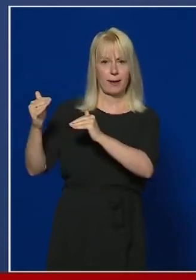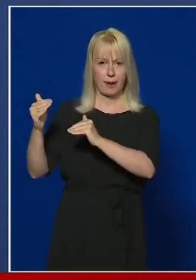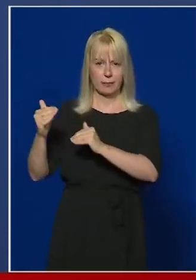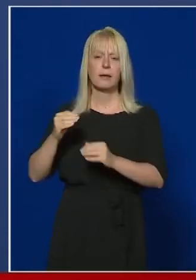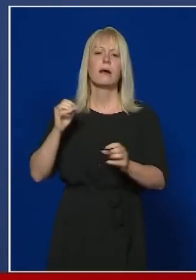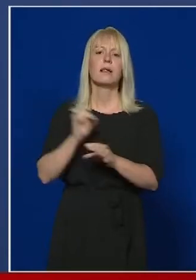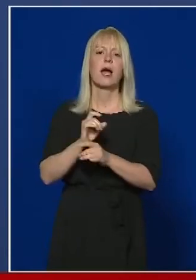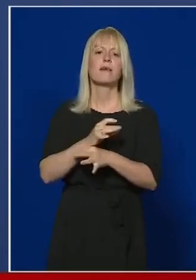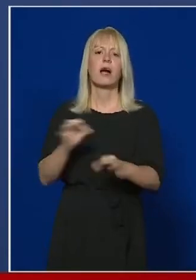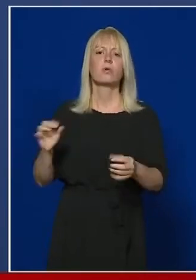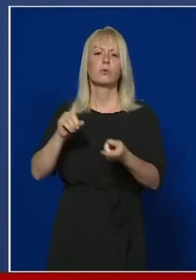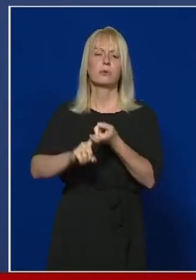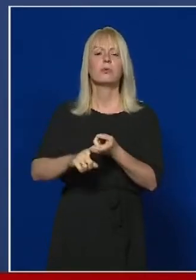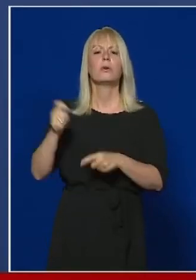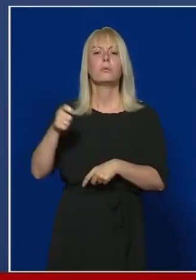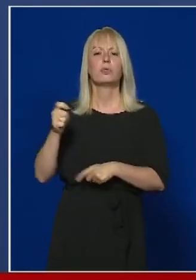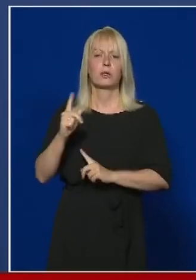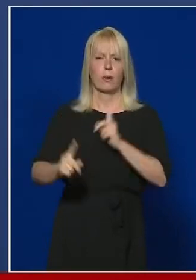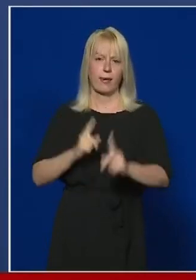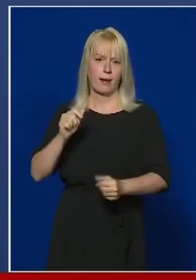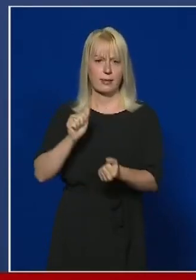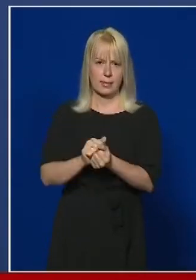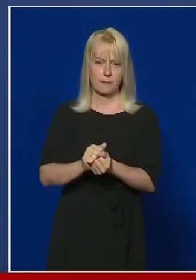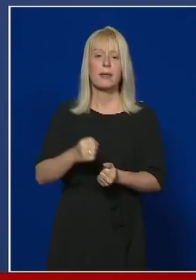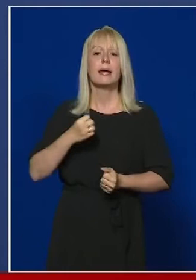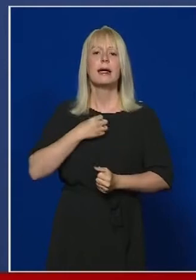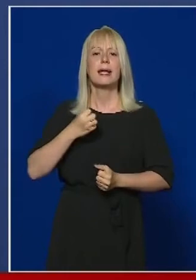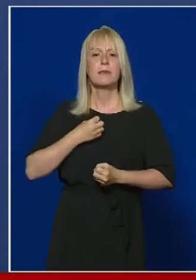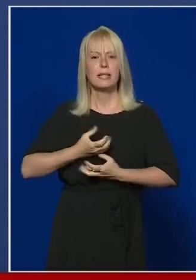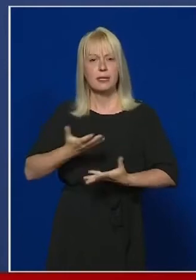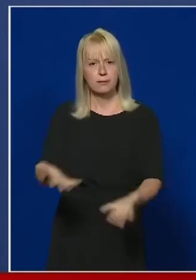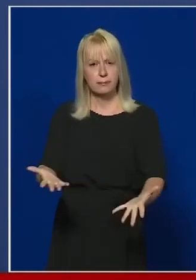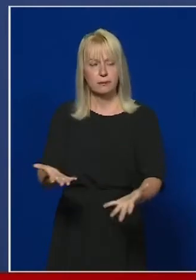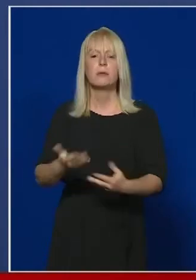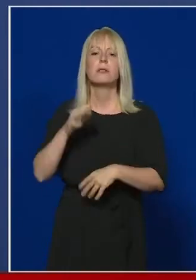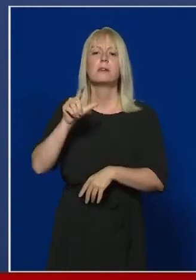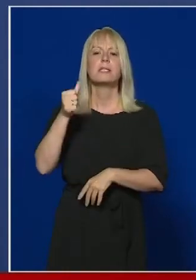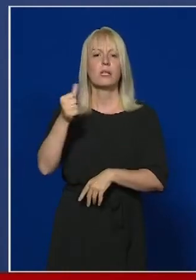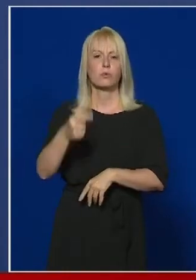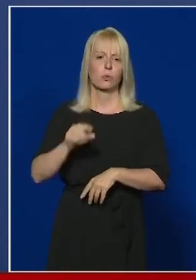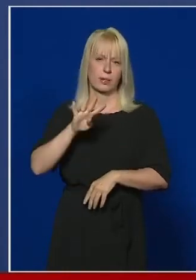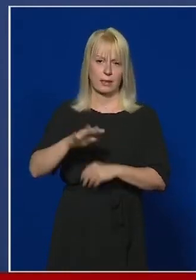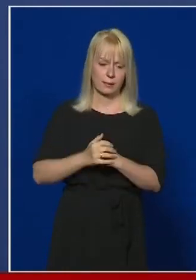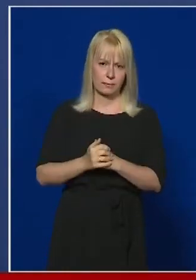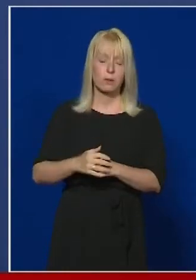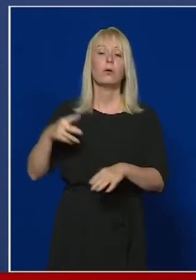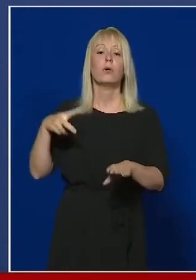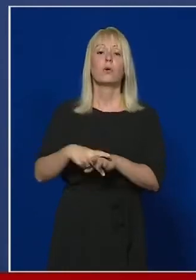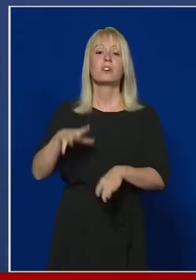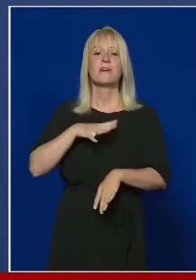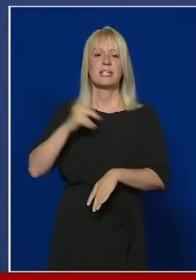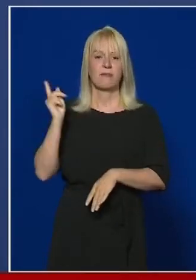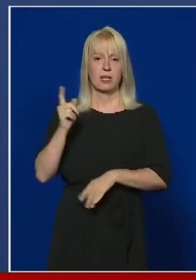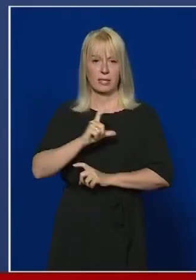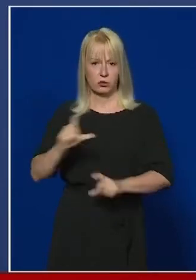összefüggésben elrendelt büntető eljárásaink száma, rémhírterjesztés ügyében 124 esetben, közveszéllyel fenyegetés